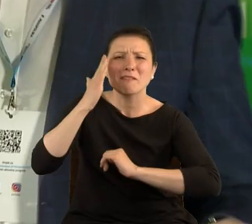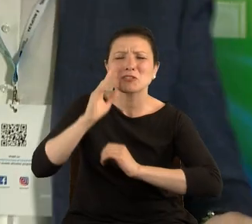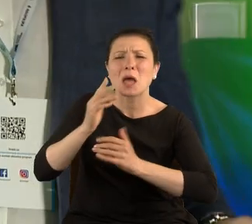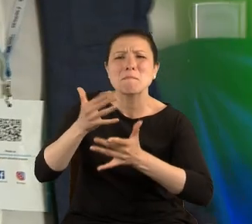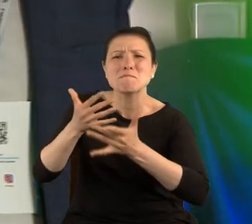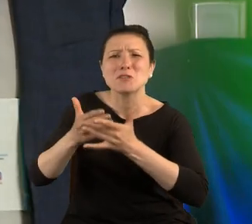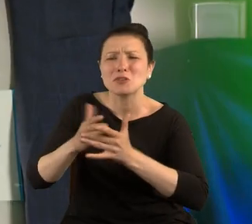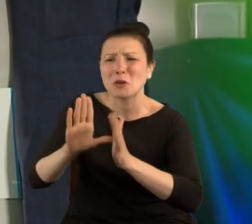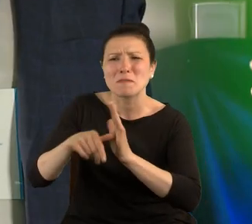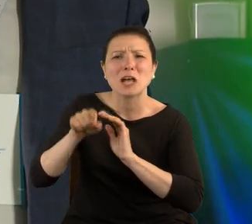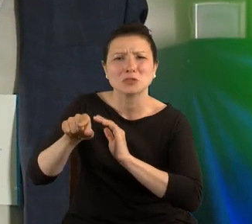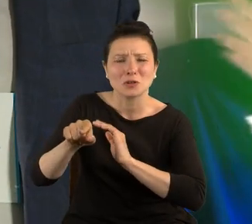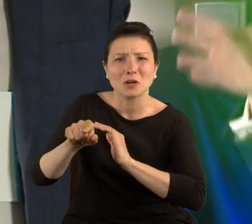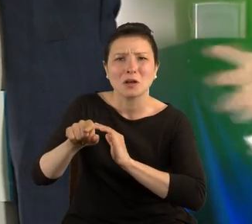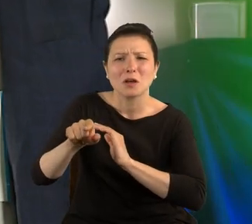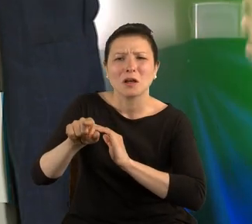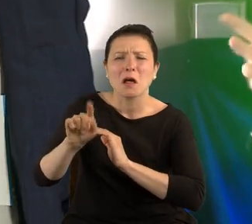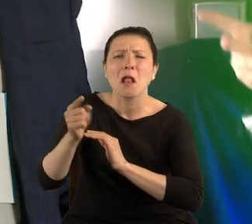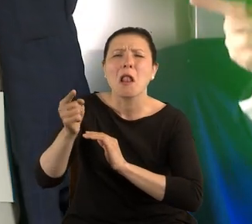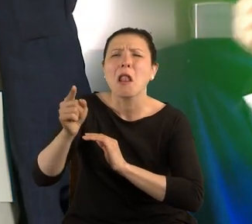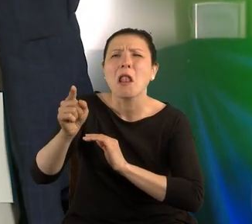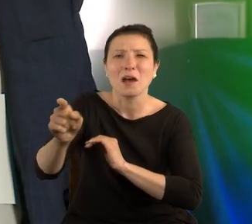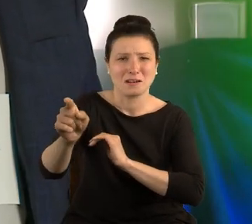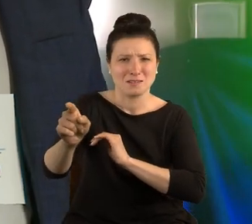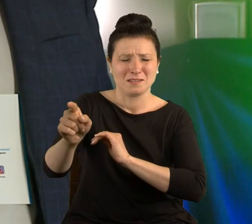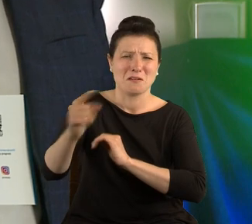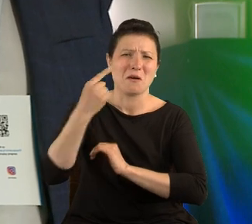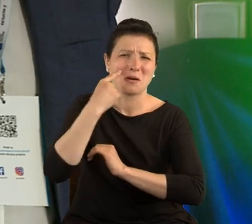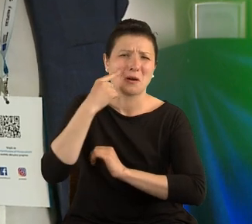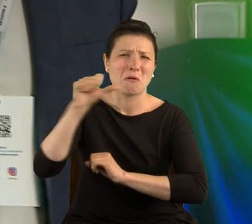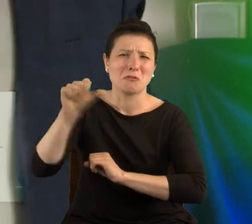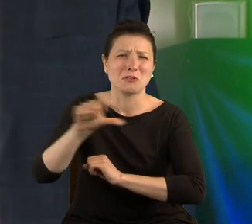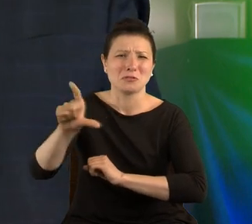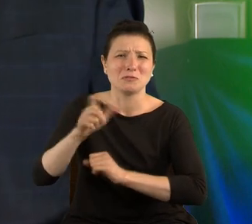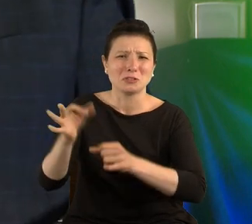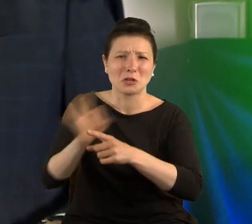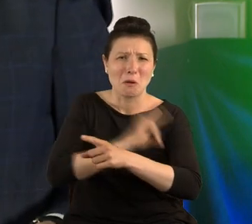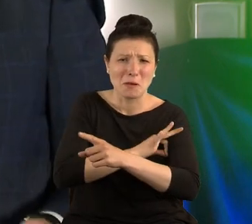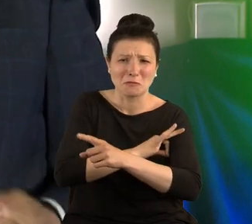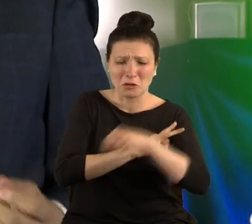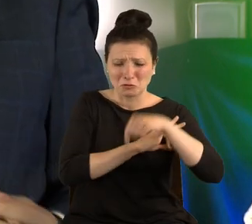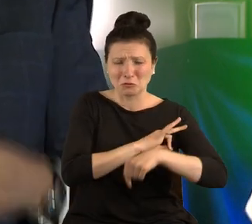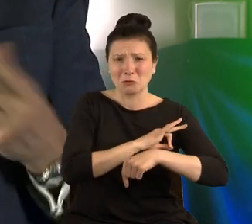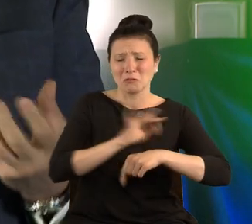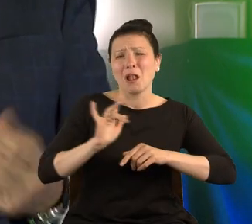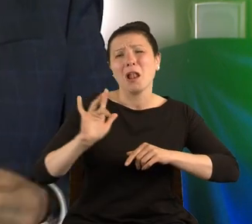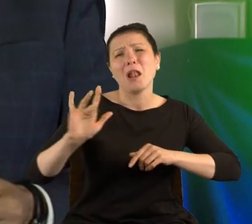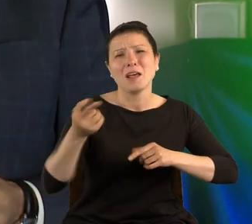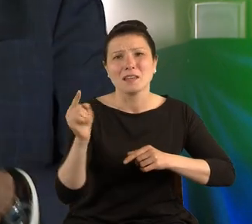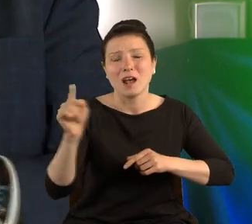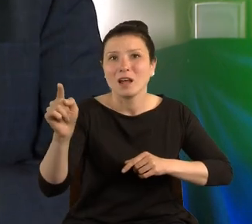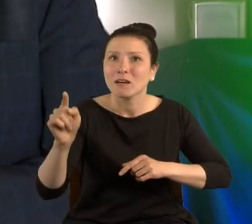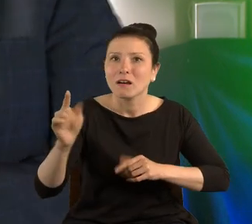w tym kierunku jest jakaś tam listwianka, która jest około 1200 km od ciebie, ten las zaczyna